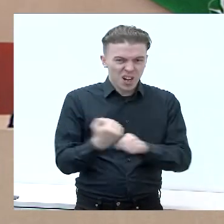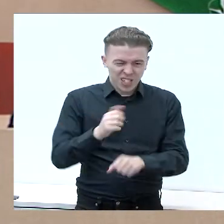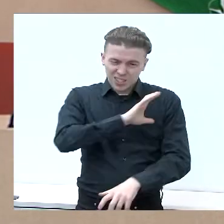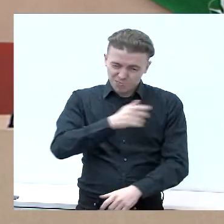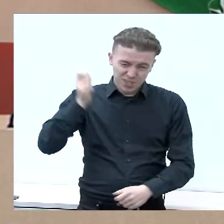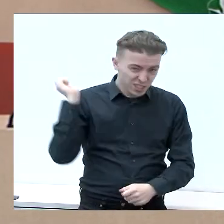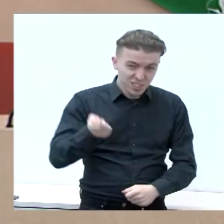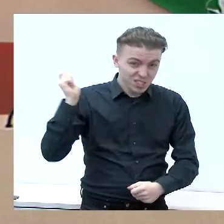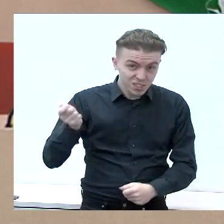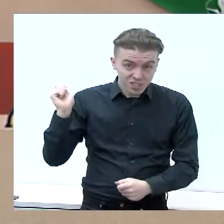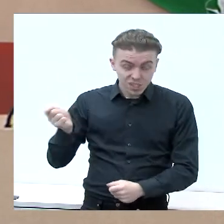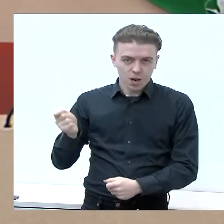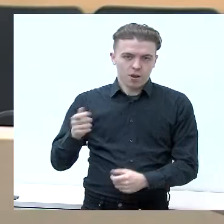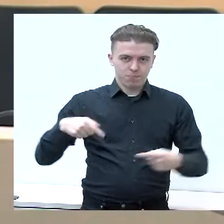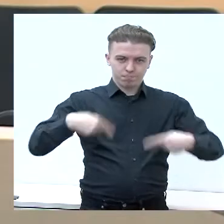vantų.